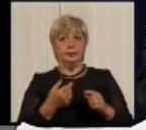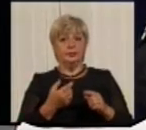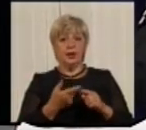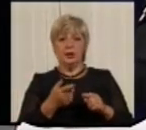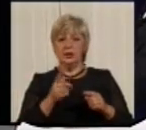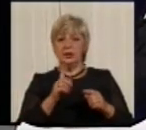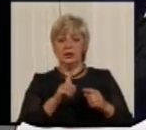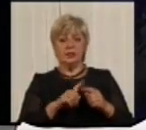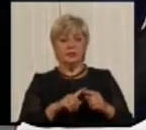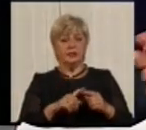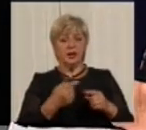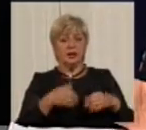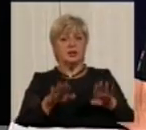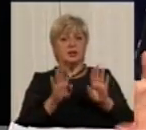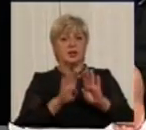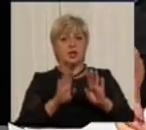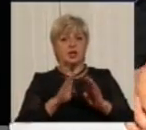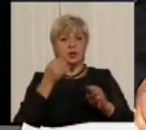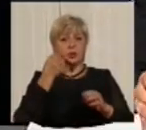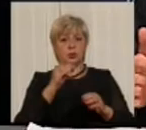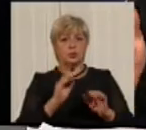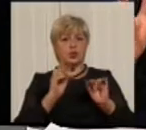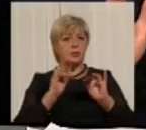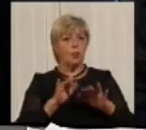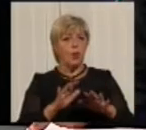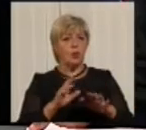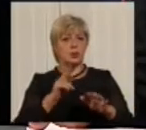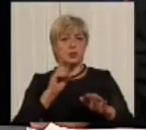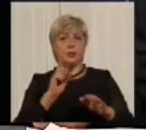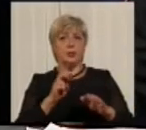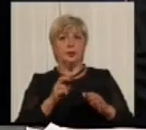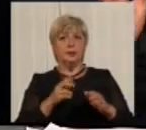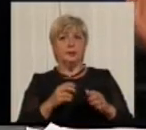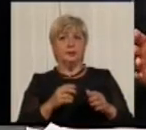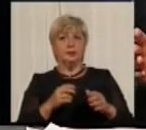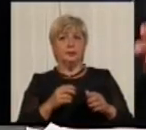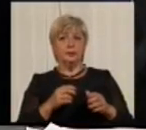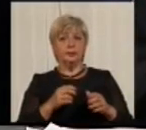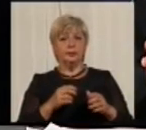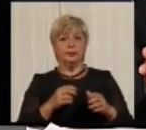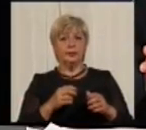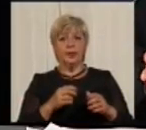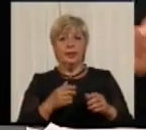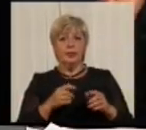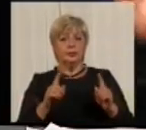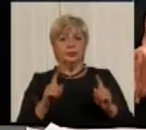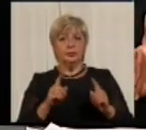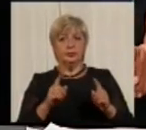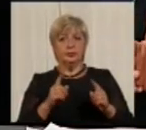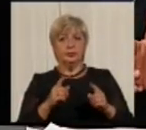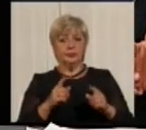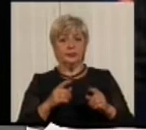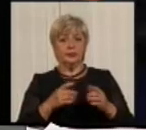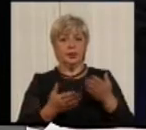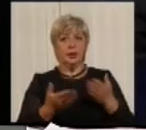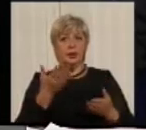метод борьби з цим. Тому що, наприклад, коли людина дуже швидко їде скоростю 150 км на годину по